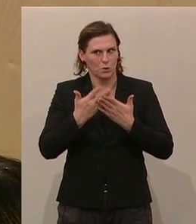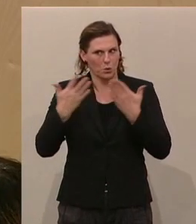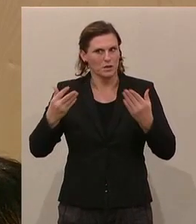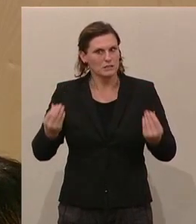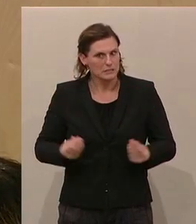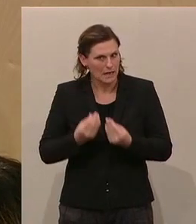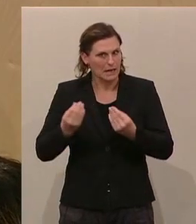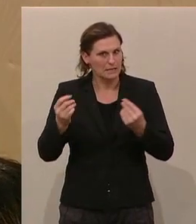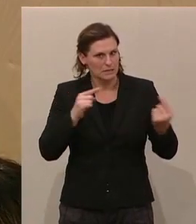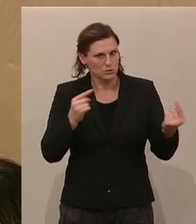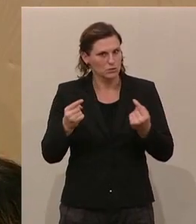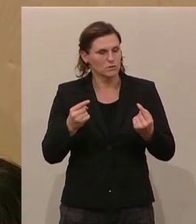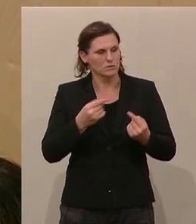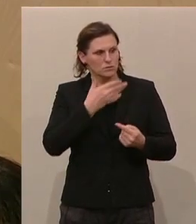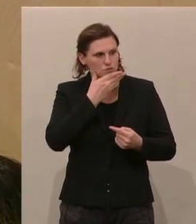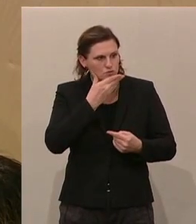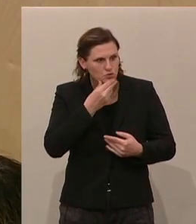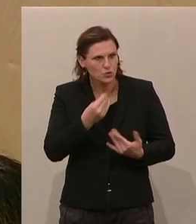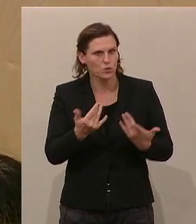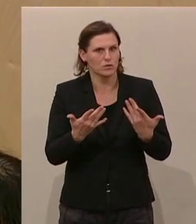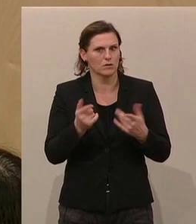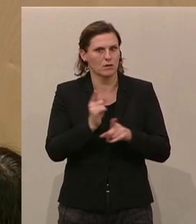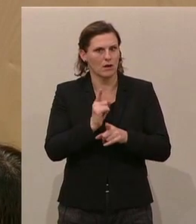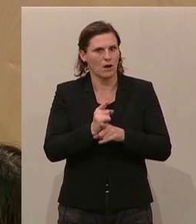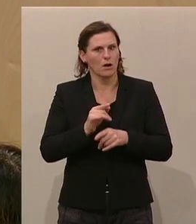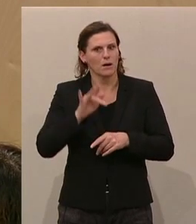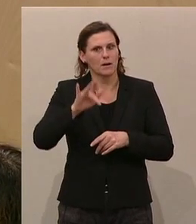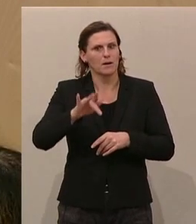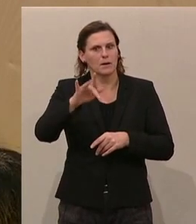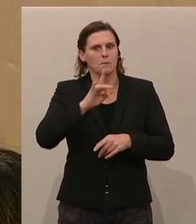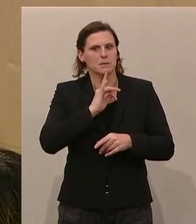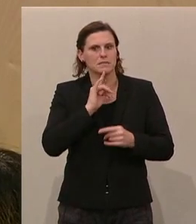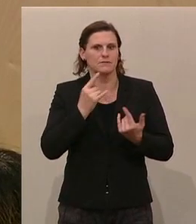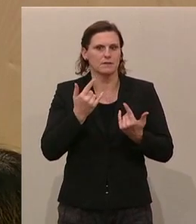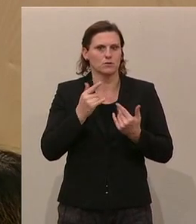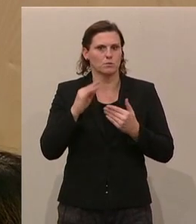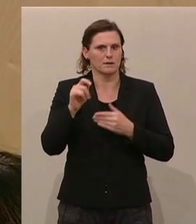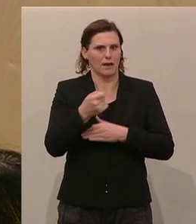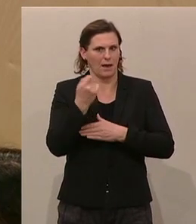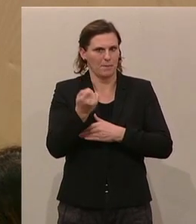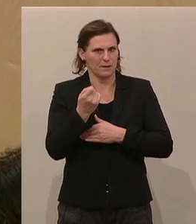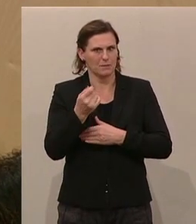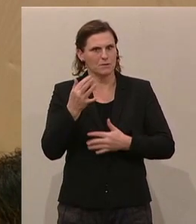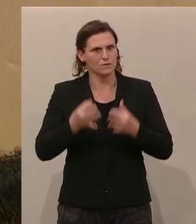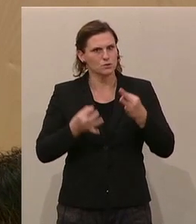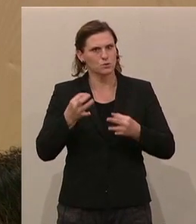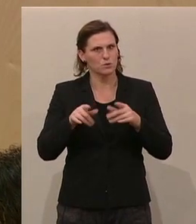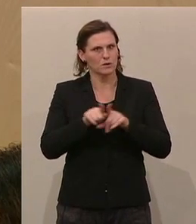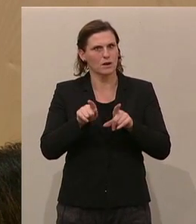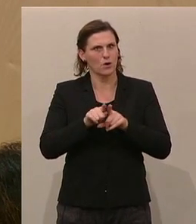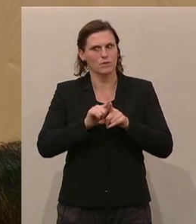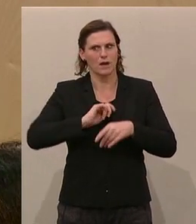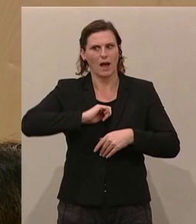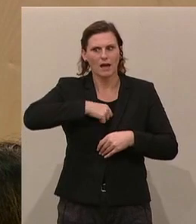sachlich diskutiert haben. Ich weiß schon, ich nehme mich da nicht ganz aus, dass man vielleicht da oder dort in Polemik kippt. Aber ich glaube, es ist wichtig, dass wir versuchen, bei allen ideologischen